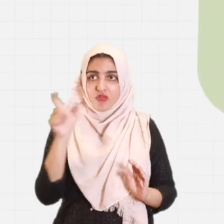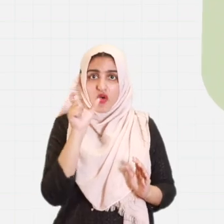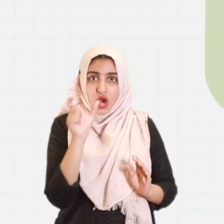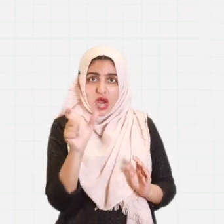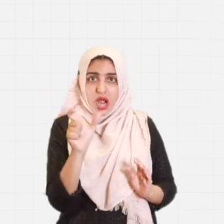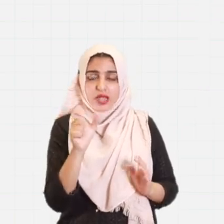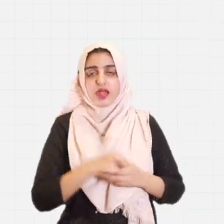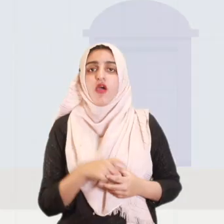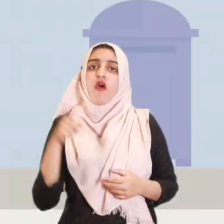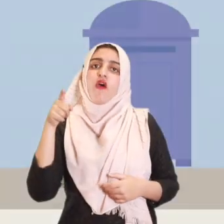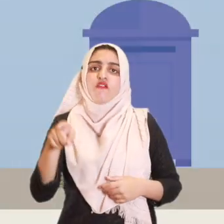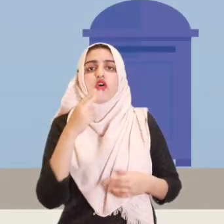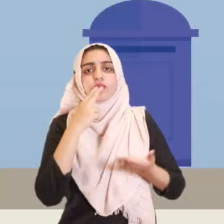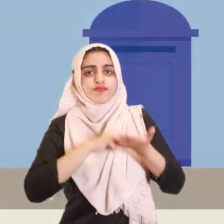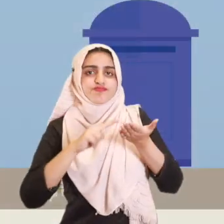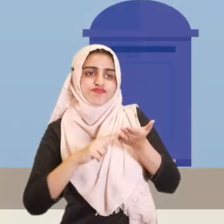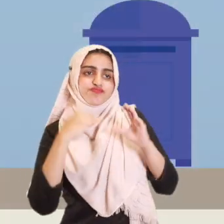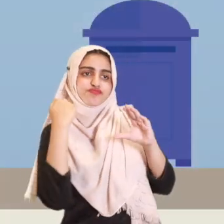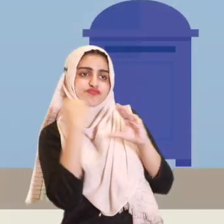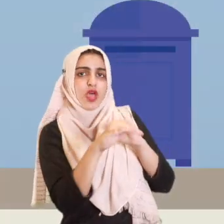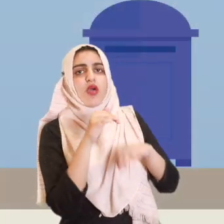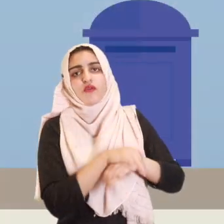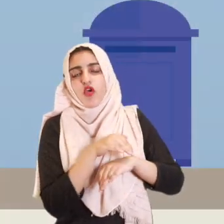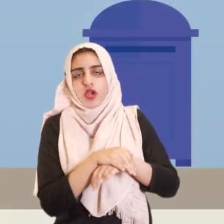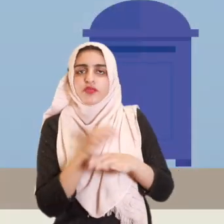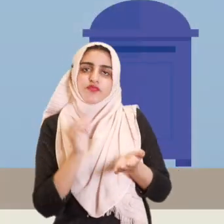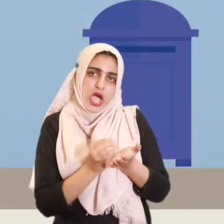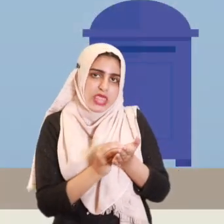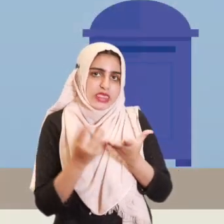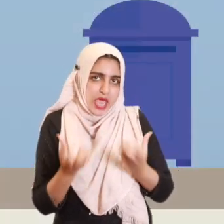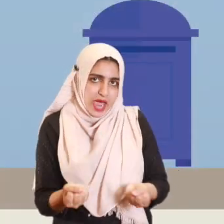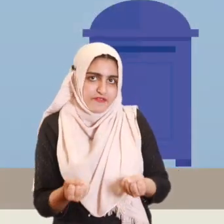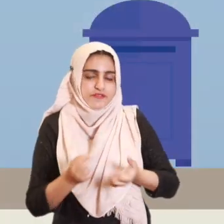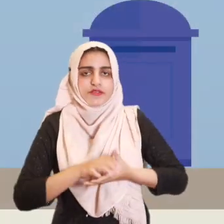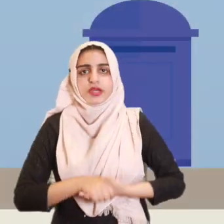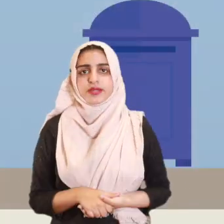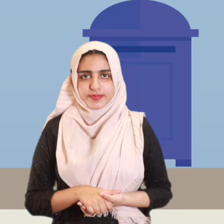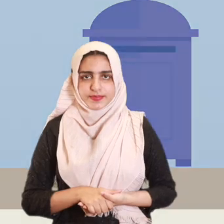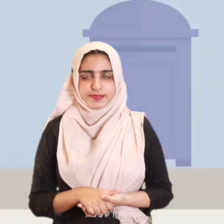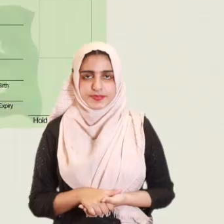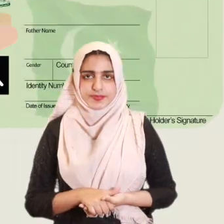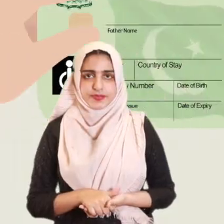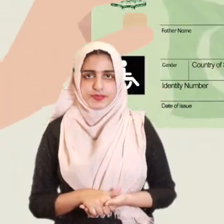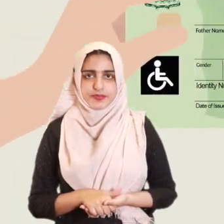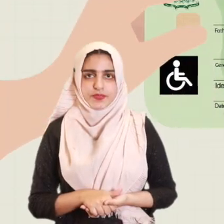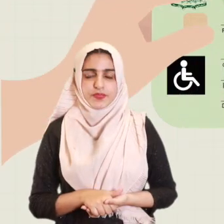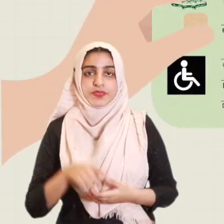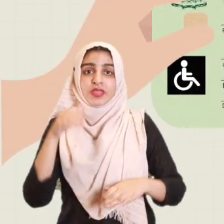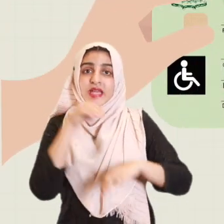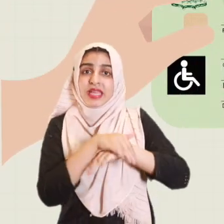شناختی کارٹ موجود ہے وہ ووٹ بزر یا ڈاک کی سہولت سے فائدہ اٹھا سکتے ہیں